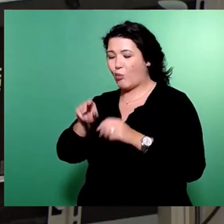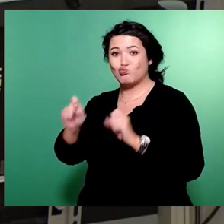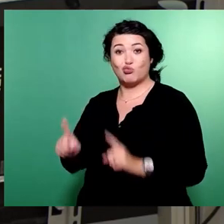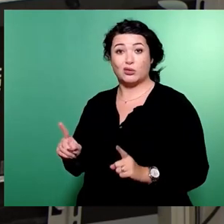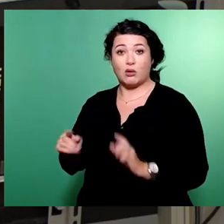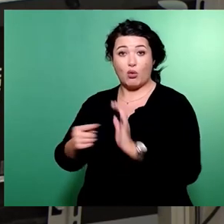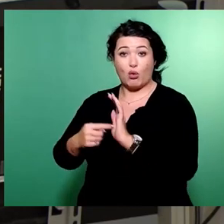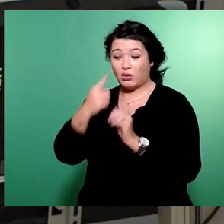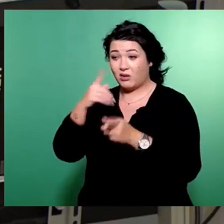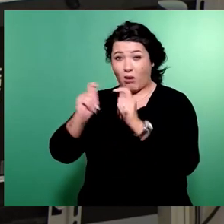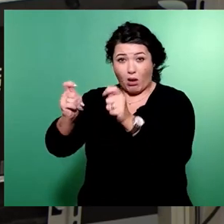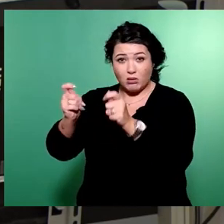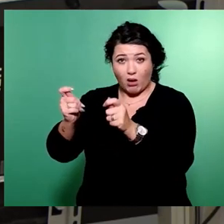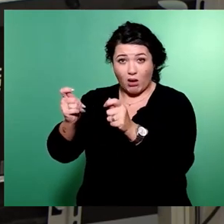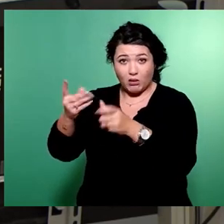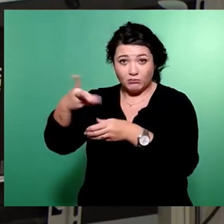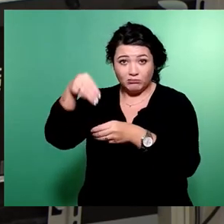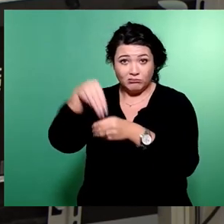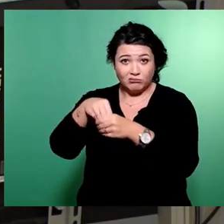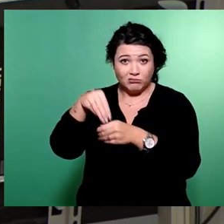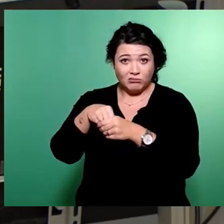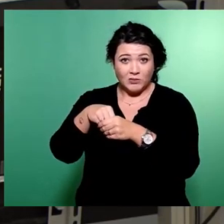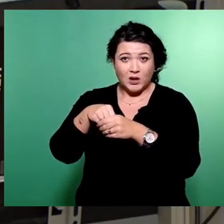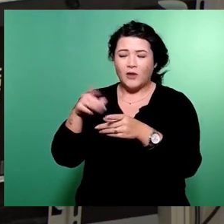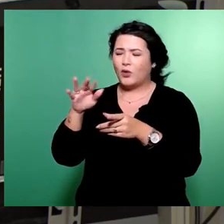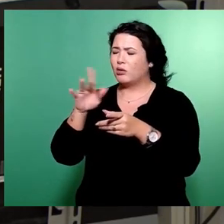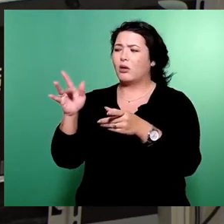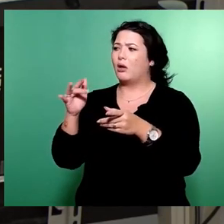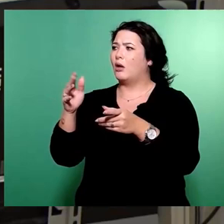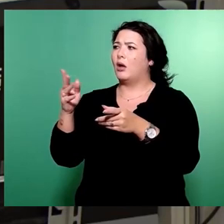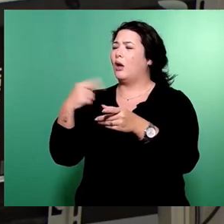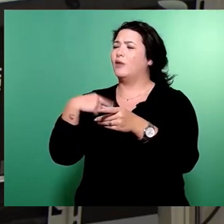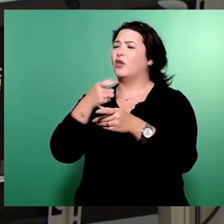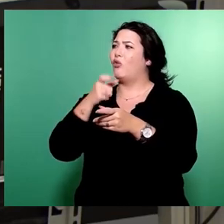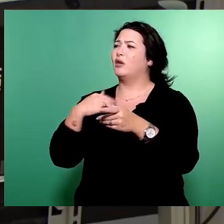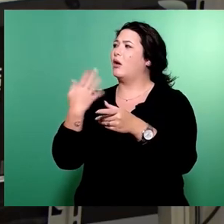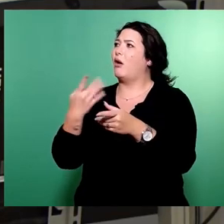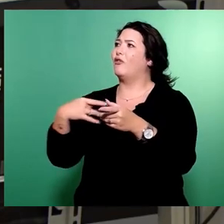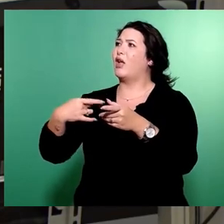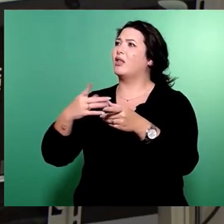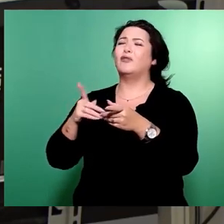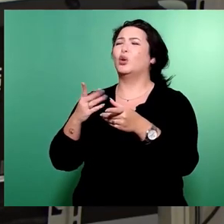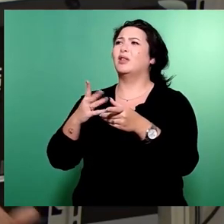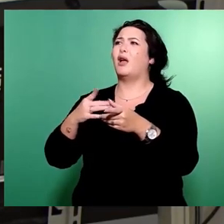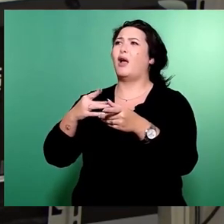Antrag, in dem Antrag der, ich weiß, mir fehlen immer die Worte, das ist ja keine GroKo, dieser Rechts-Mitte